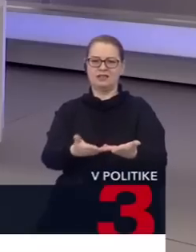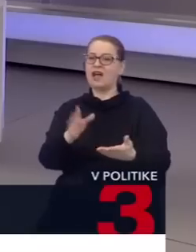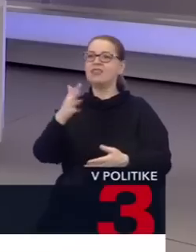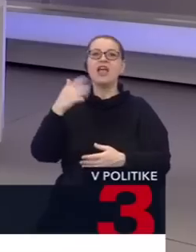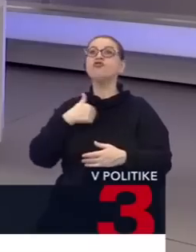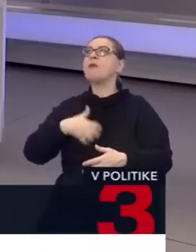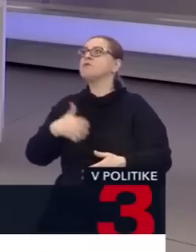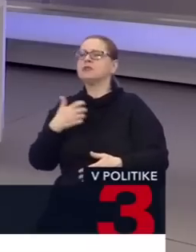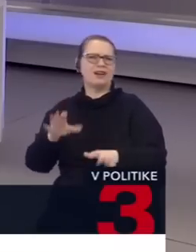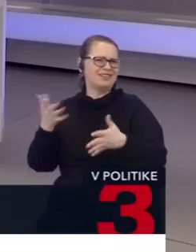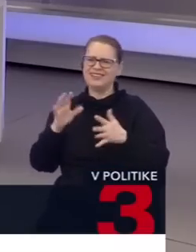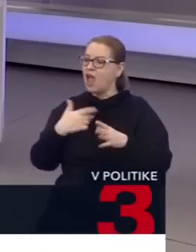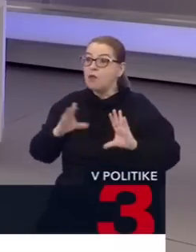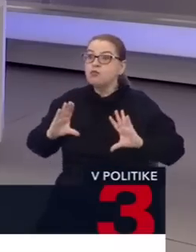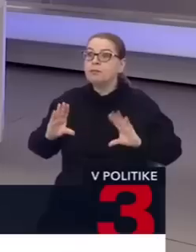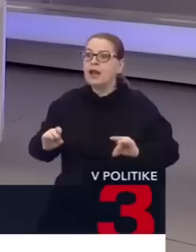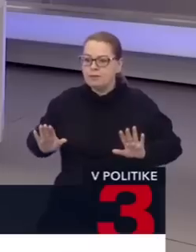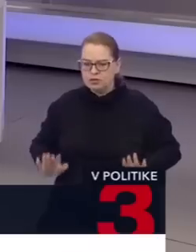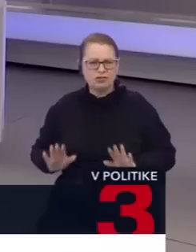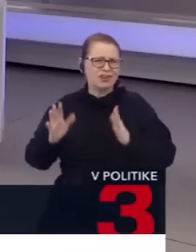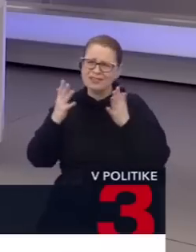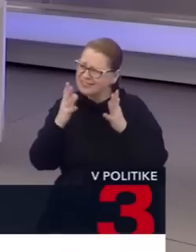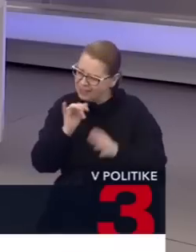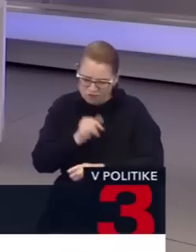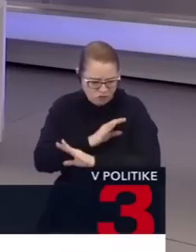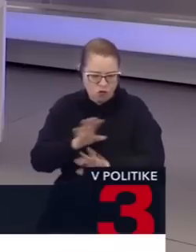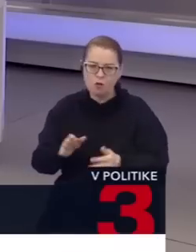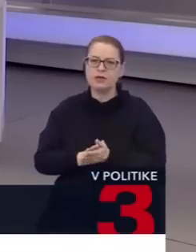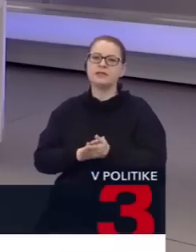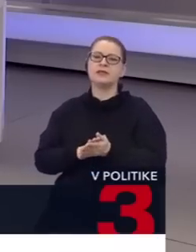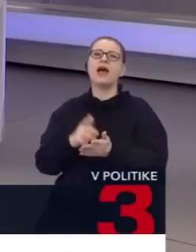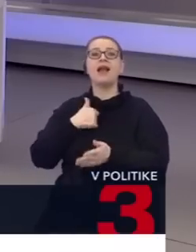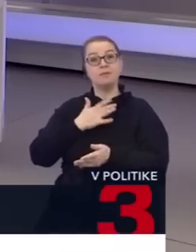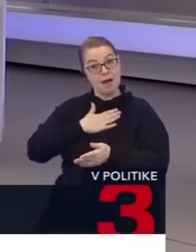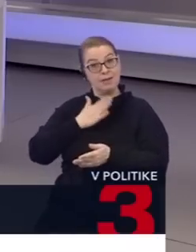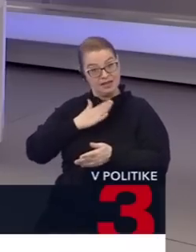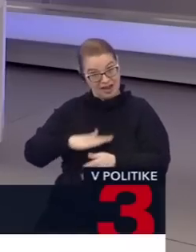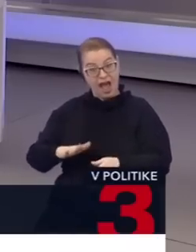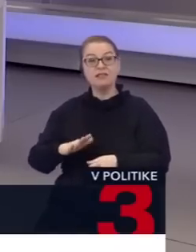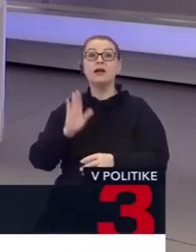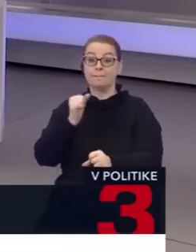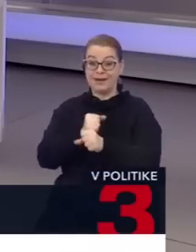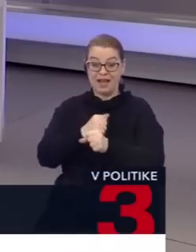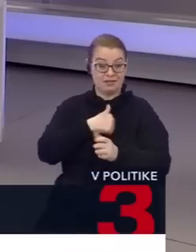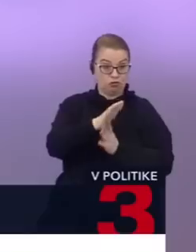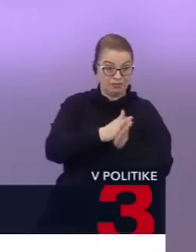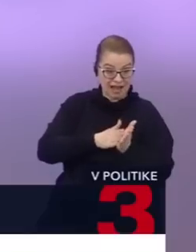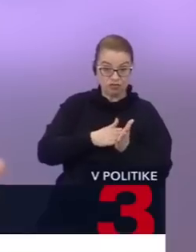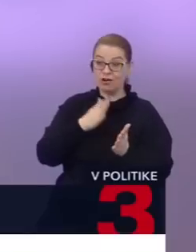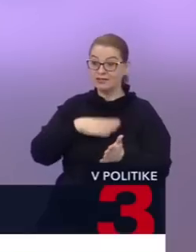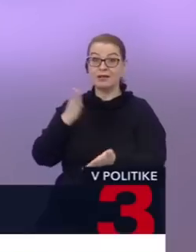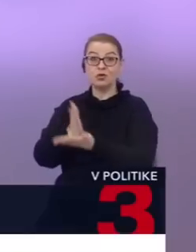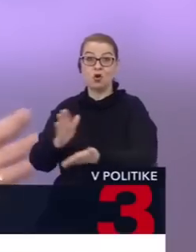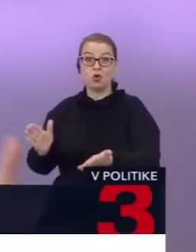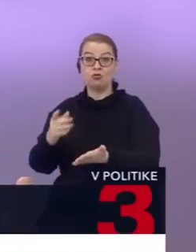Vôbec nemám strach. Alebo, že som prilepený k stoličke. Vôbec nie som prilepený k stoličke. Ale rád mám, keď môžem prácu, ktorú som začal dokončiť, aby